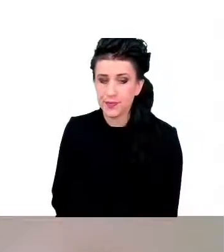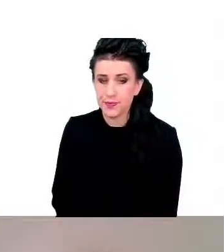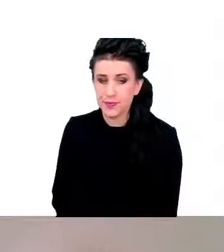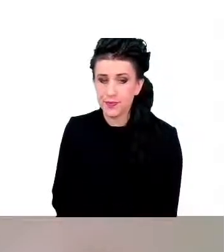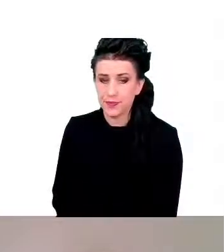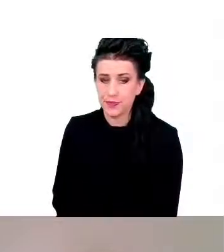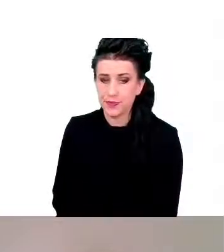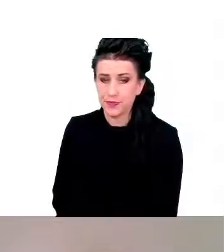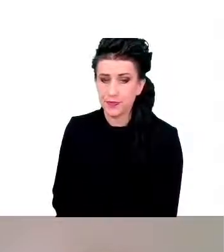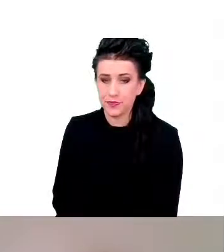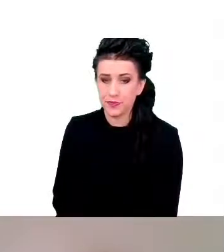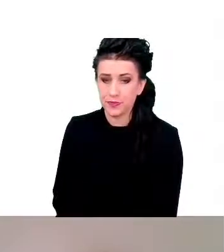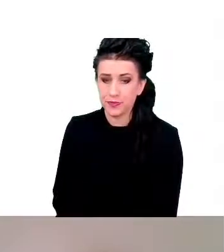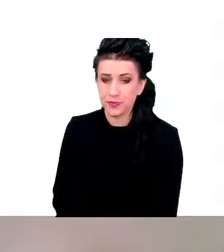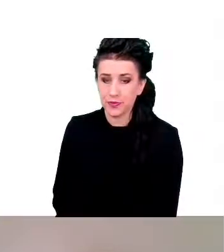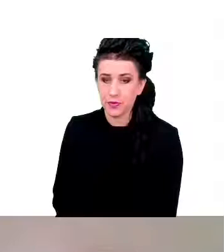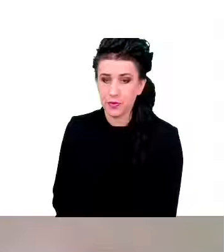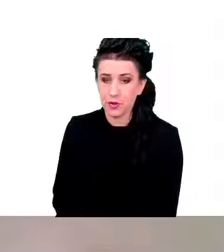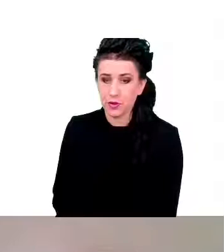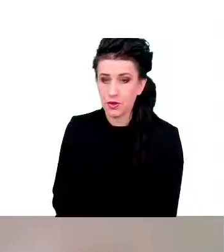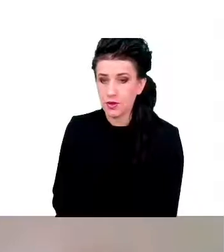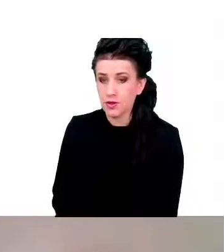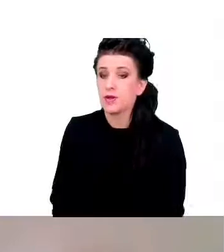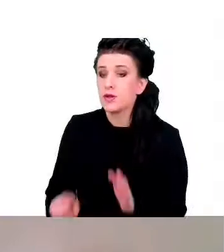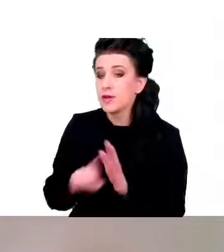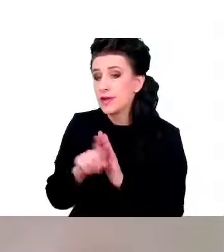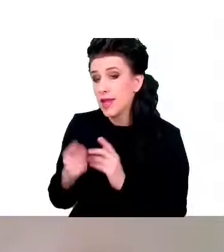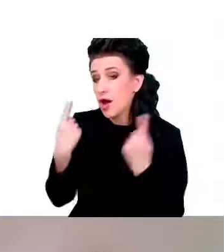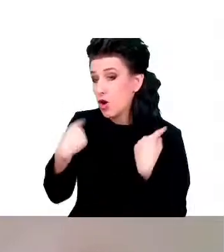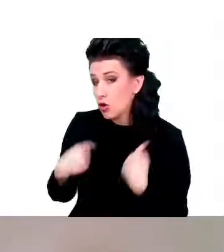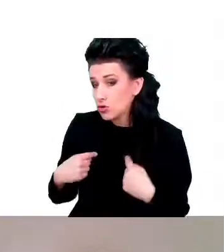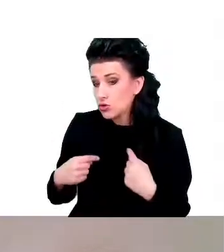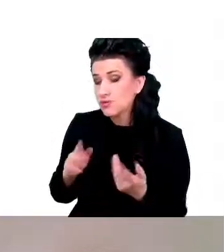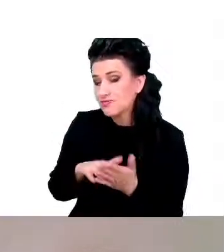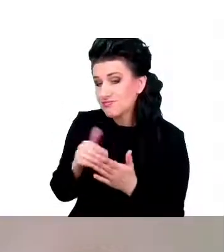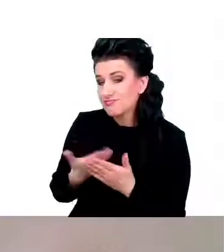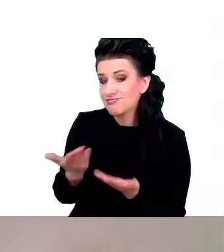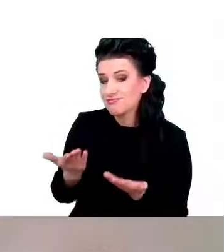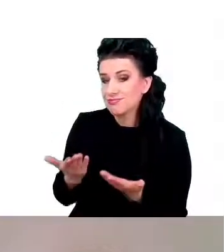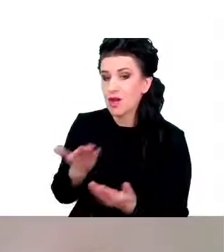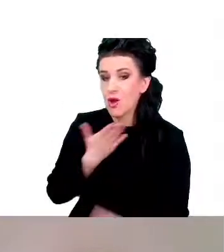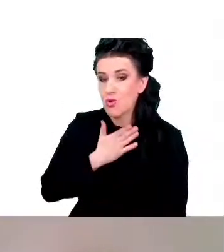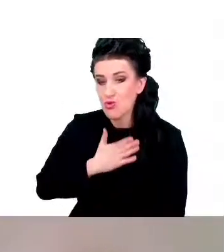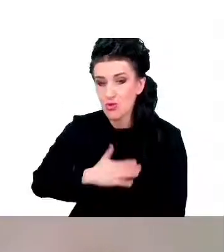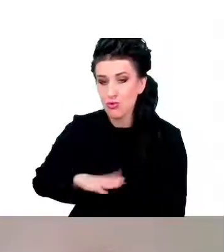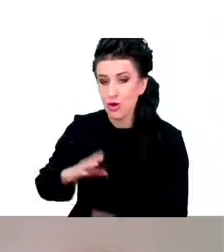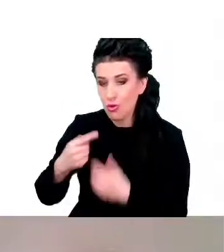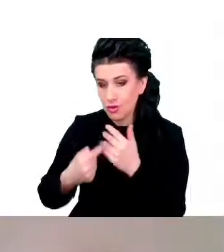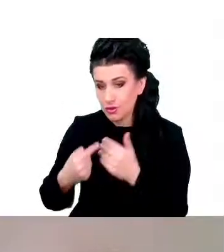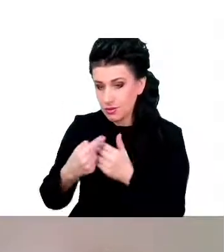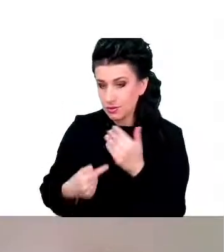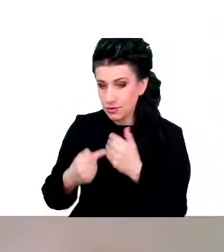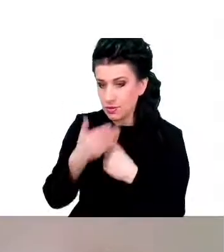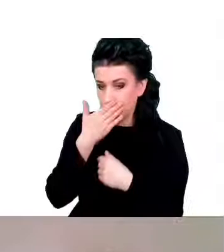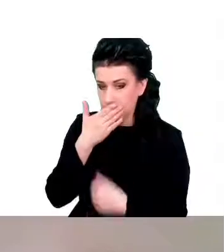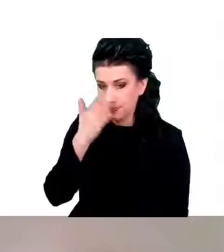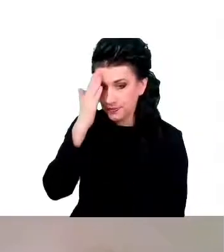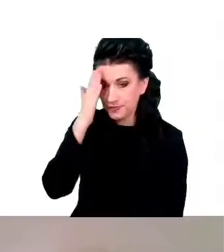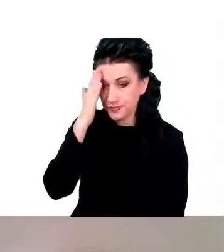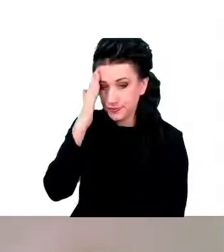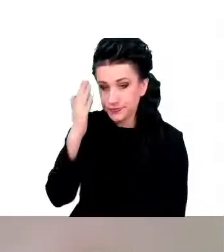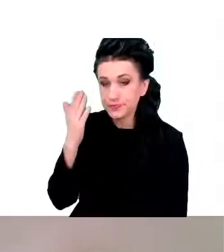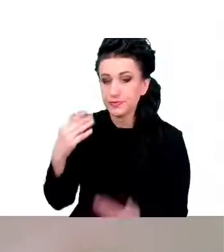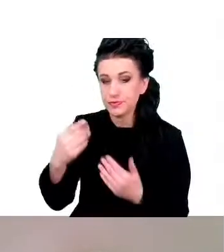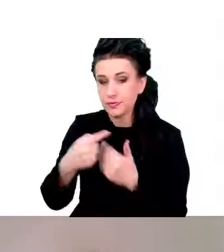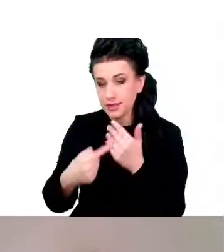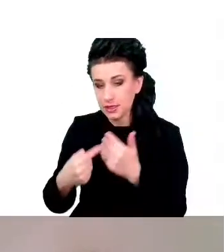dla tych, którzy są jakimiś fanami statystyki albo są z nią zaznajomieni, to tempo jest bardzo